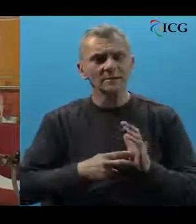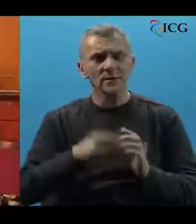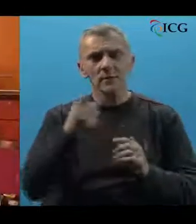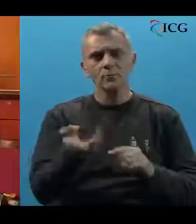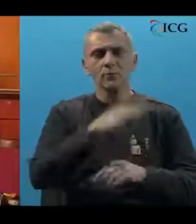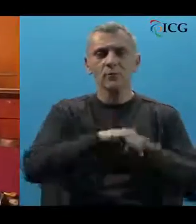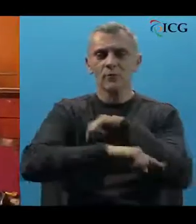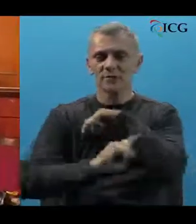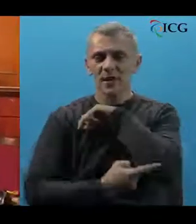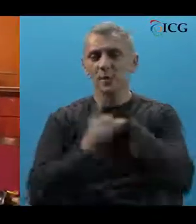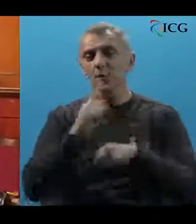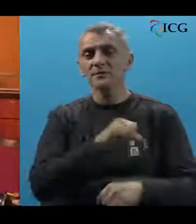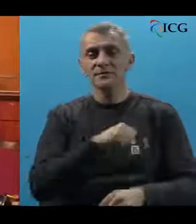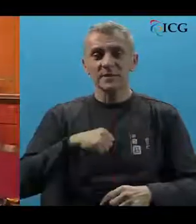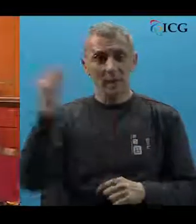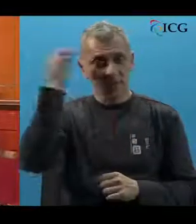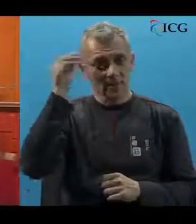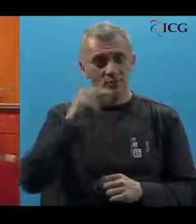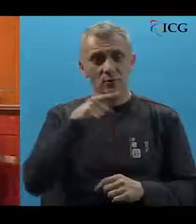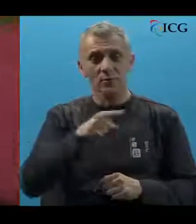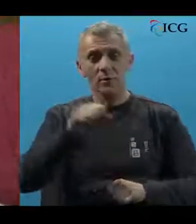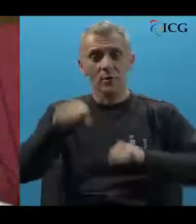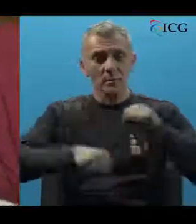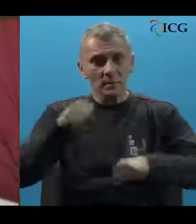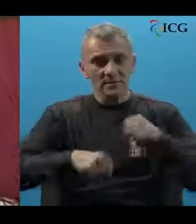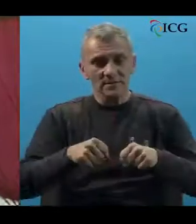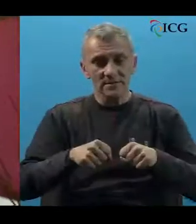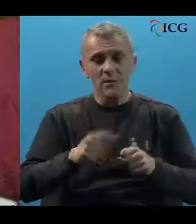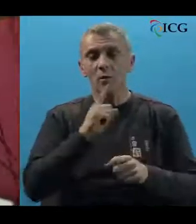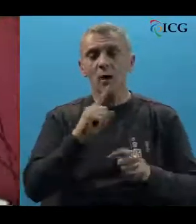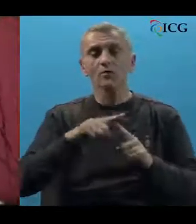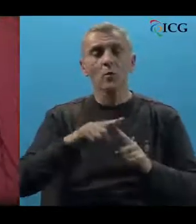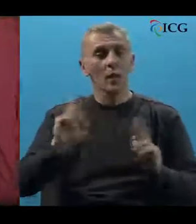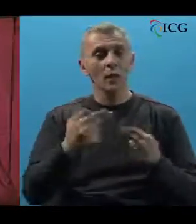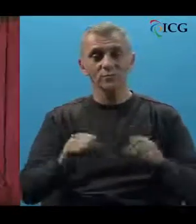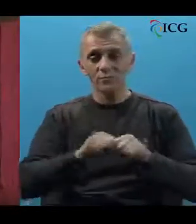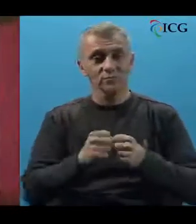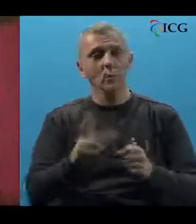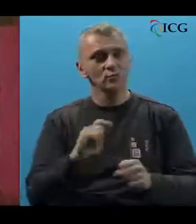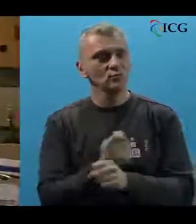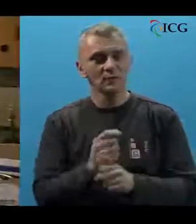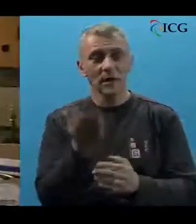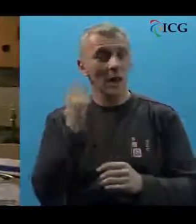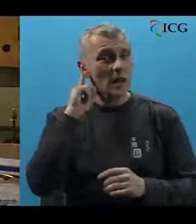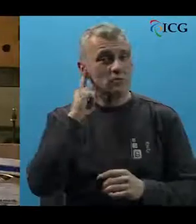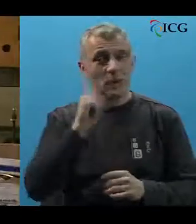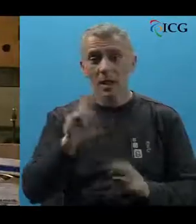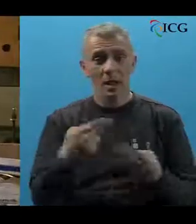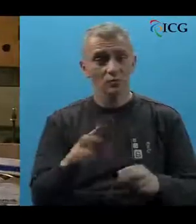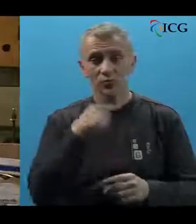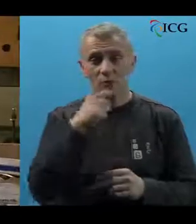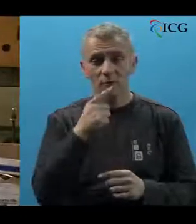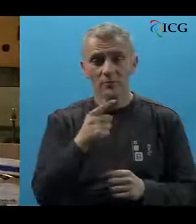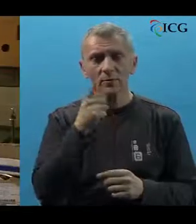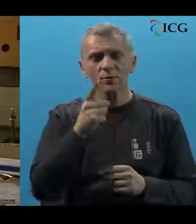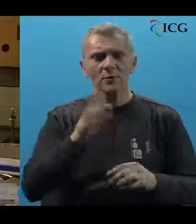u ovom zanatu koje je genučio sam. I nema bicikla, niti kvara na njemu koji tomu ne može otloniti. Iako ne čuje i ne može govoriti, tu